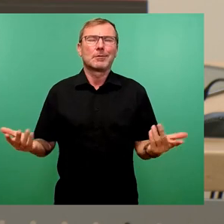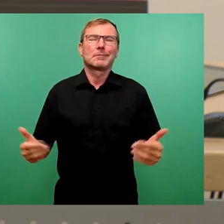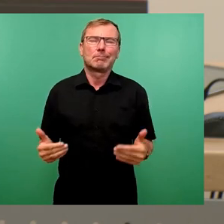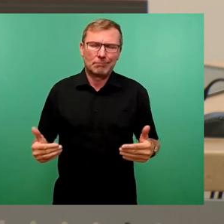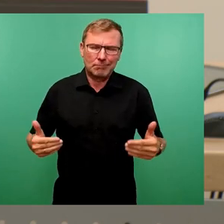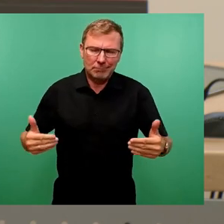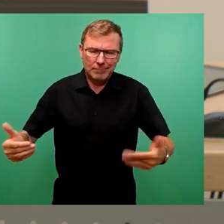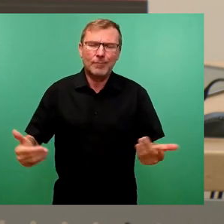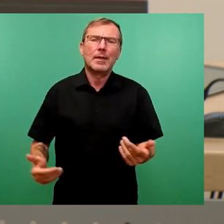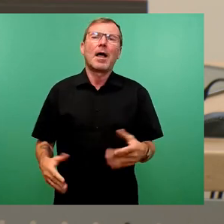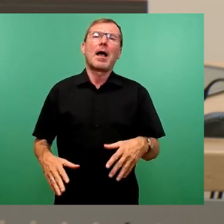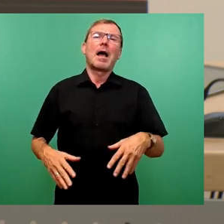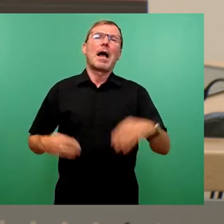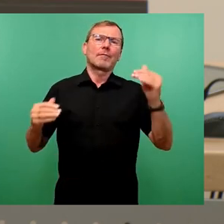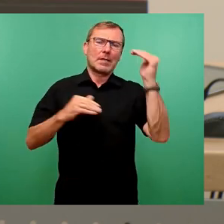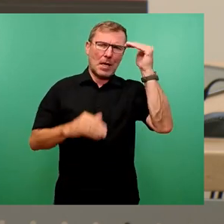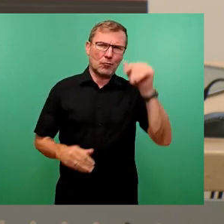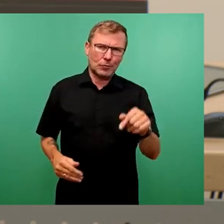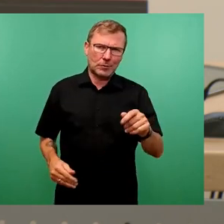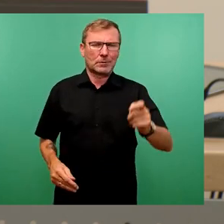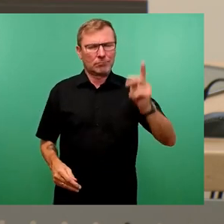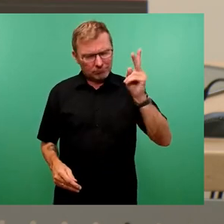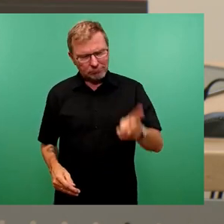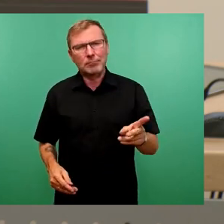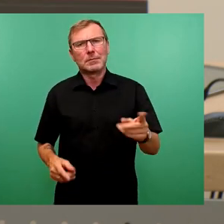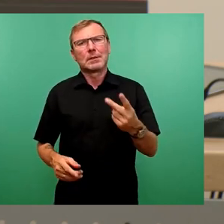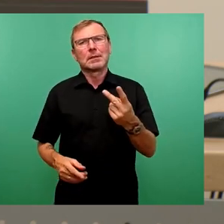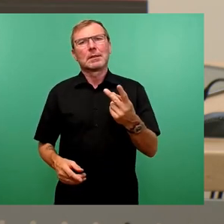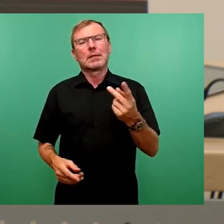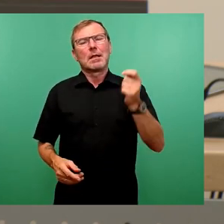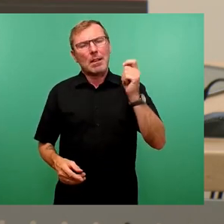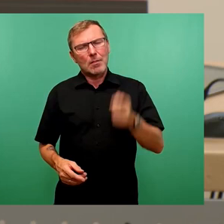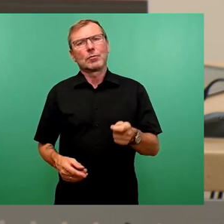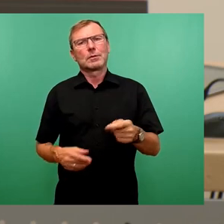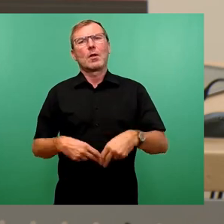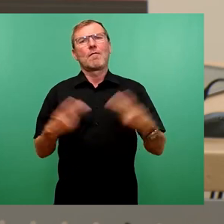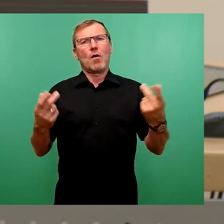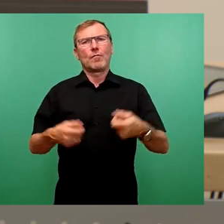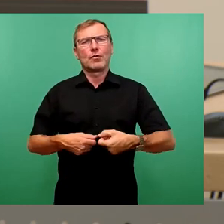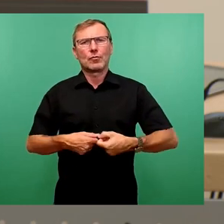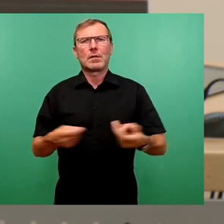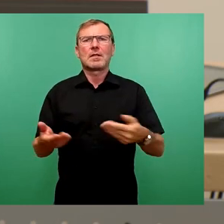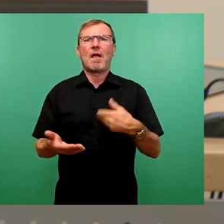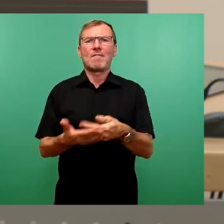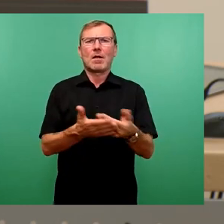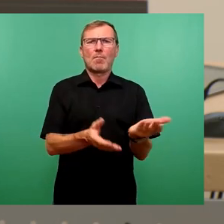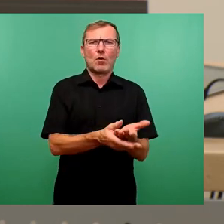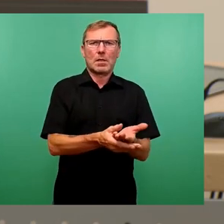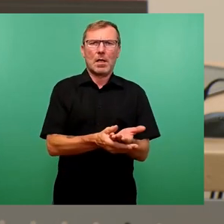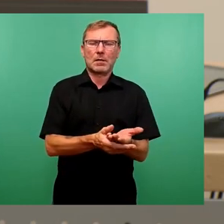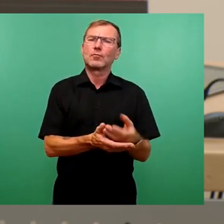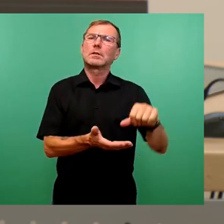erst Anfang August 2023 dann die Veröffentlichung der Vergabeunterlagen durch das zentrale